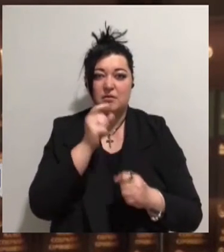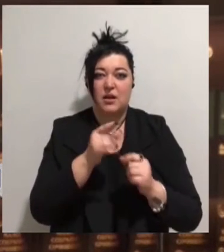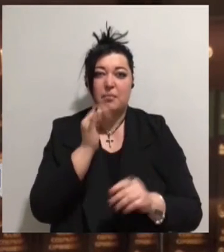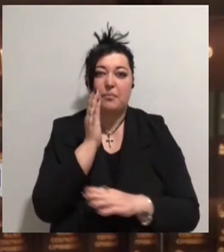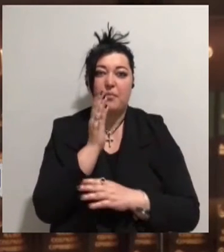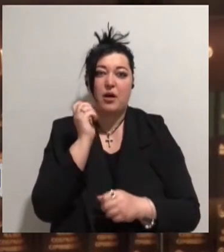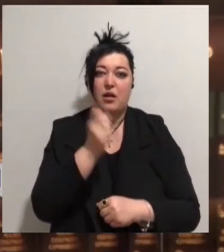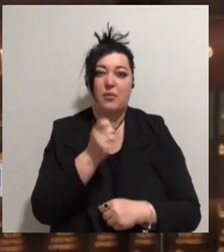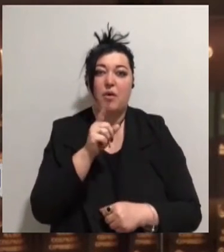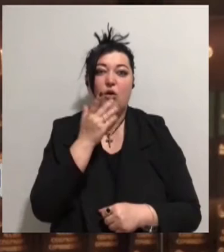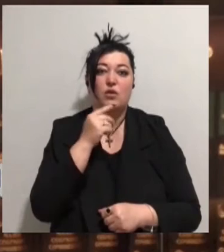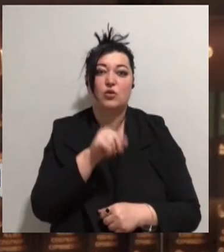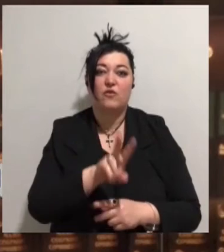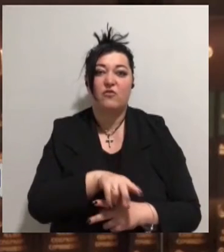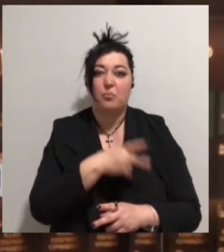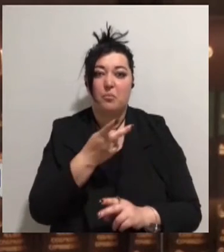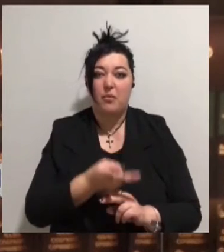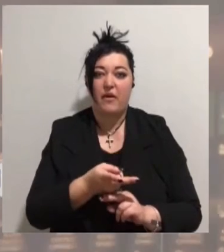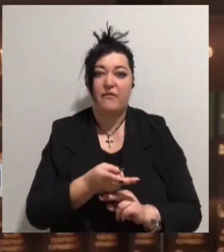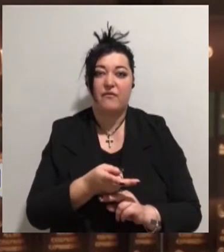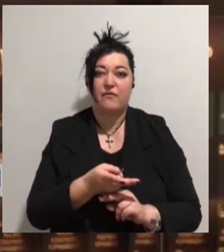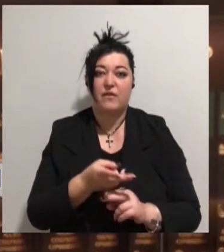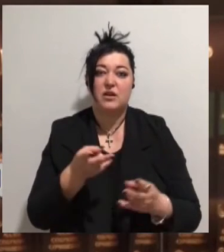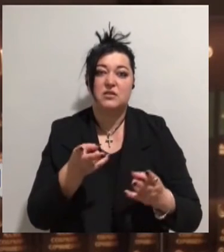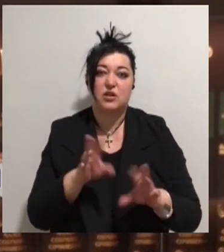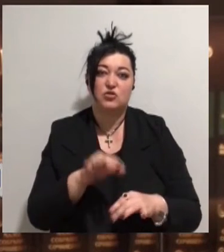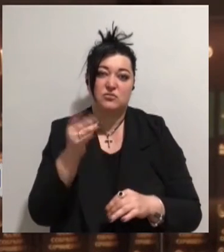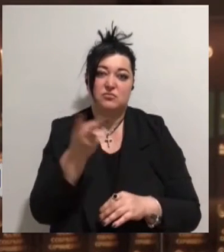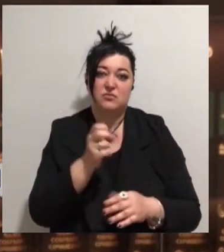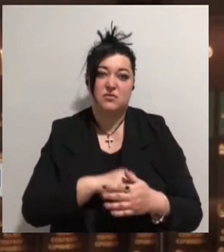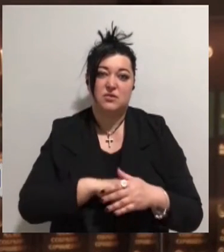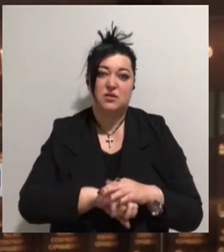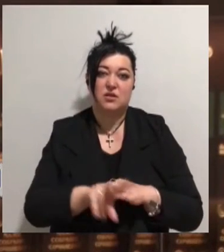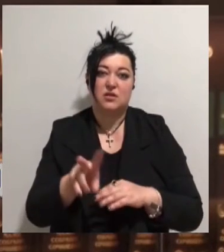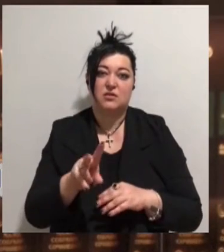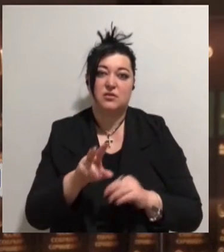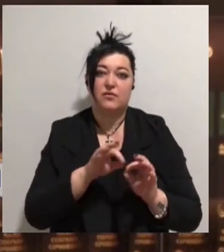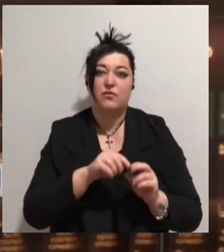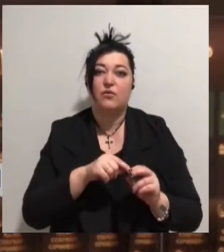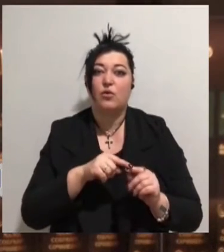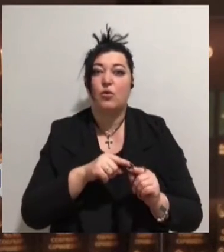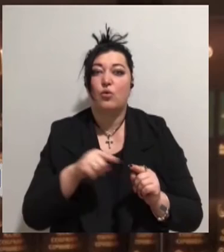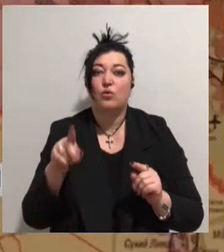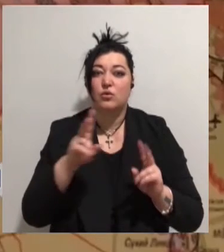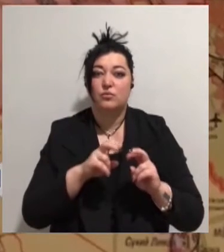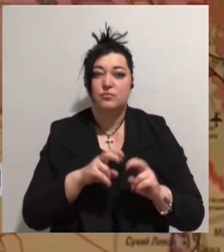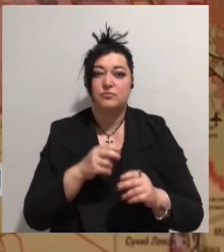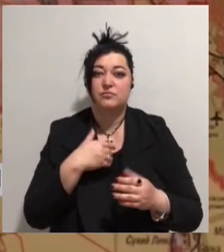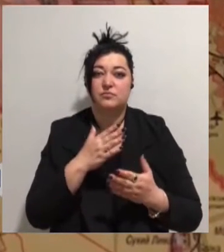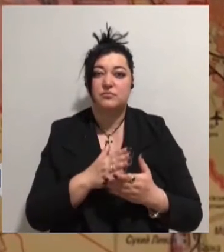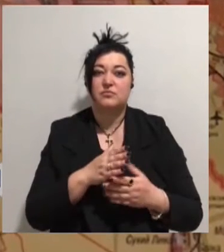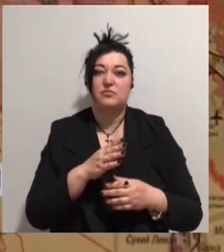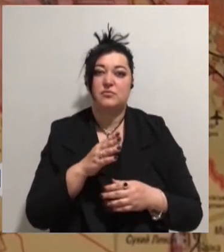коли той впав, залишили і скрились геть. В ході обшуку у них вилучено речі із слідами крові,